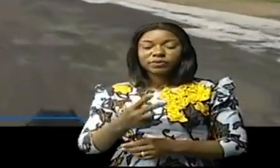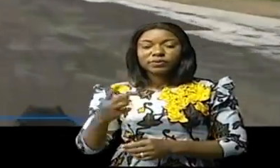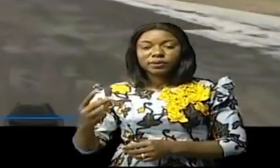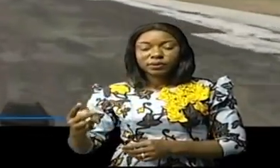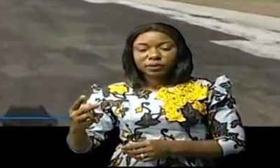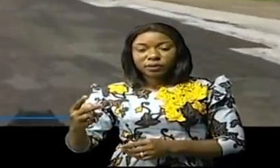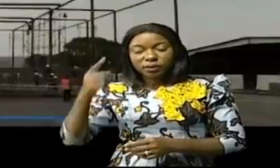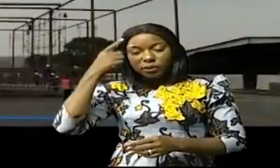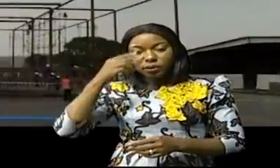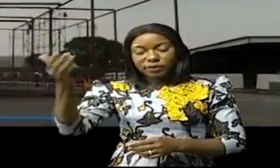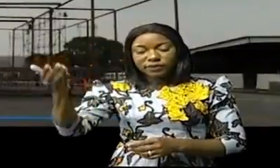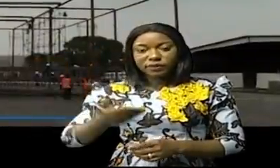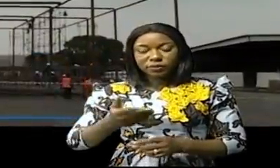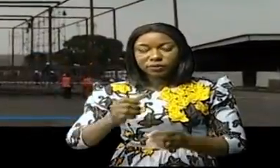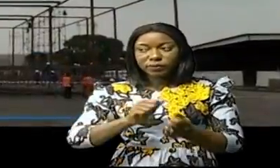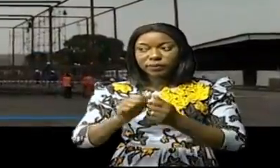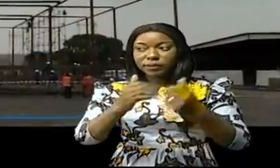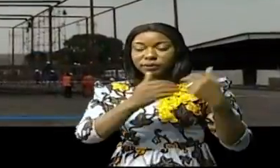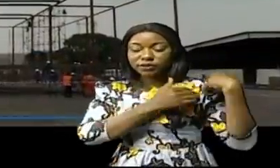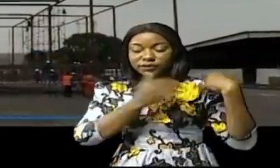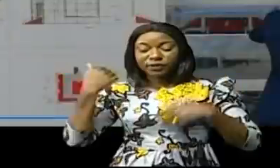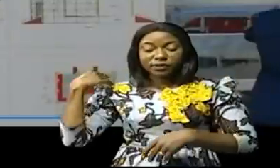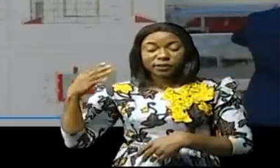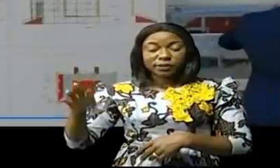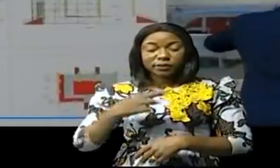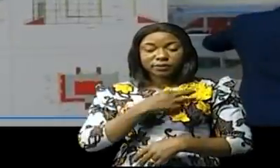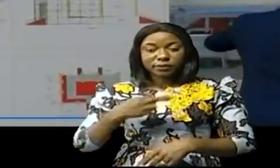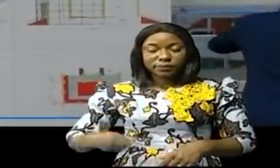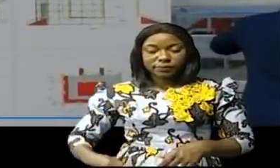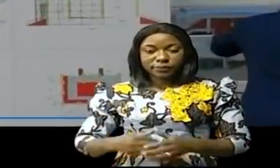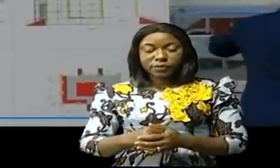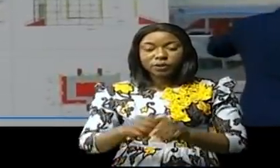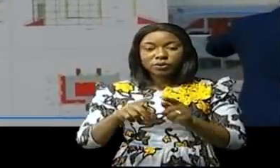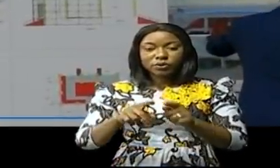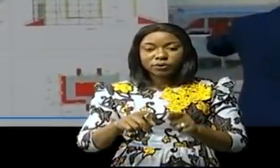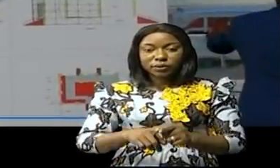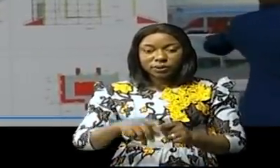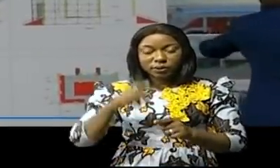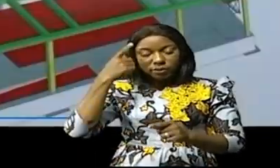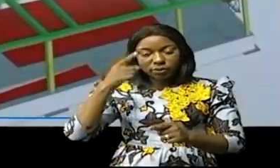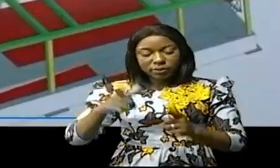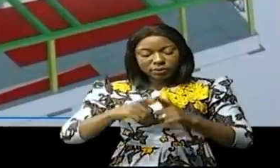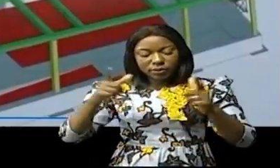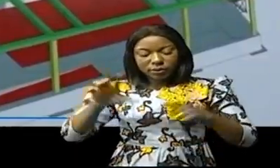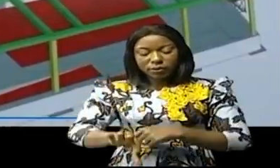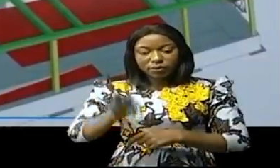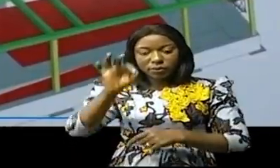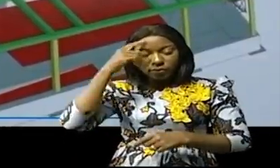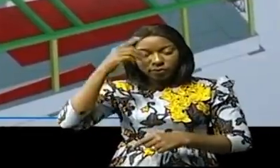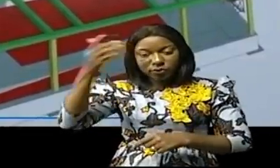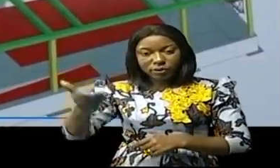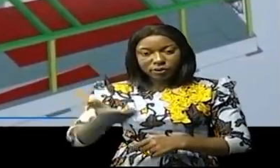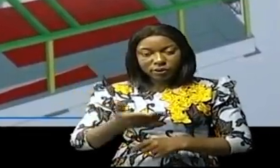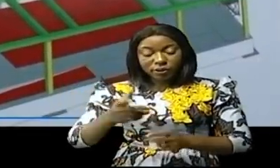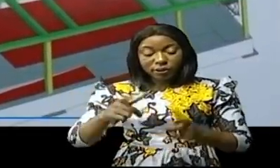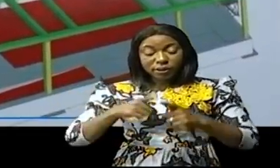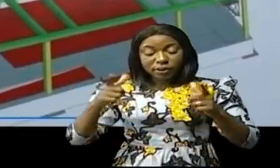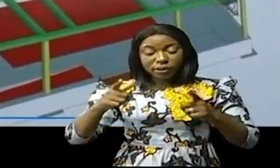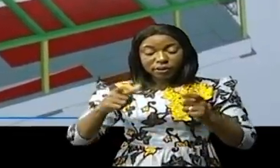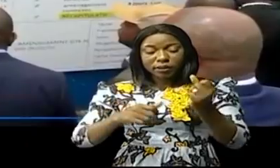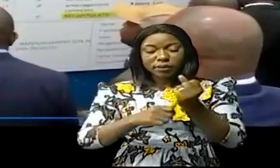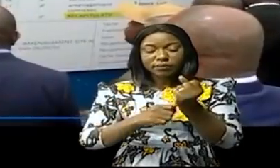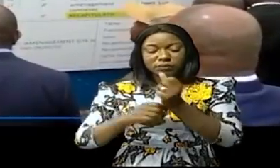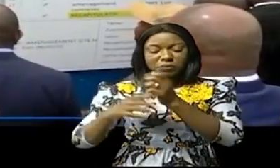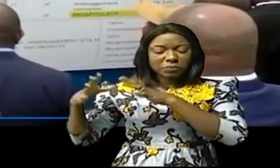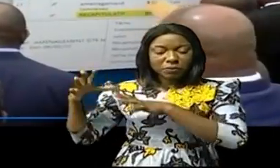Congo à l'invitation du chef de l'État Félix Antoine Tshisekedi Tchilombo. Il s'agit d'une ère assez vaste choisie pour accueillir un grand nombre de fidèles.